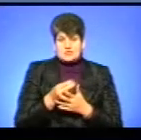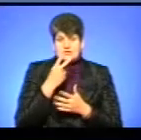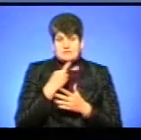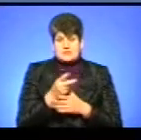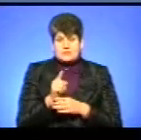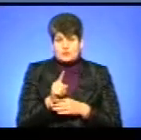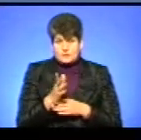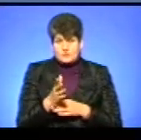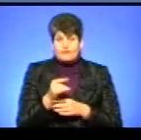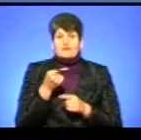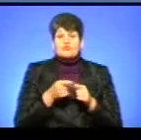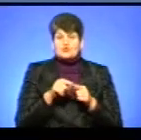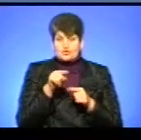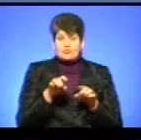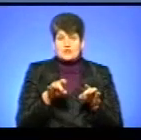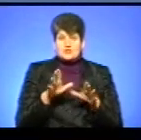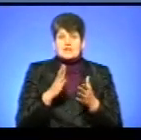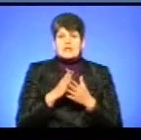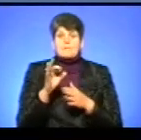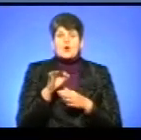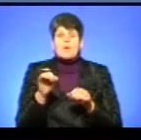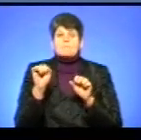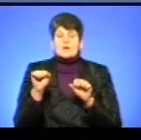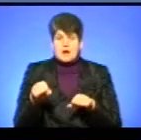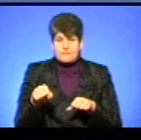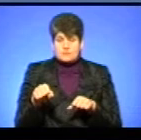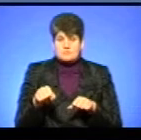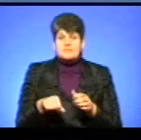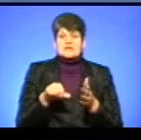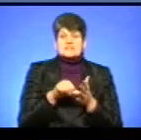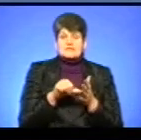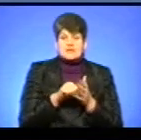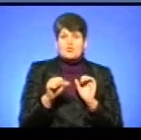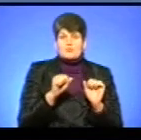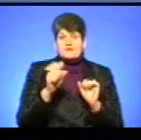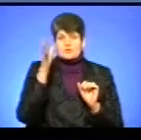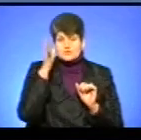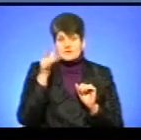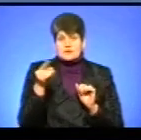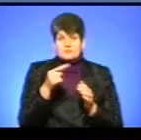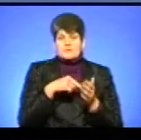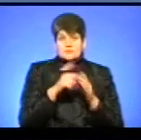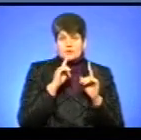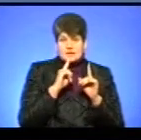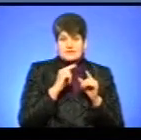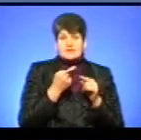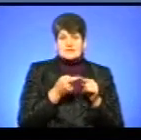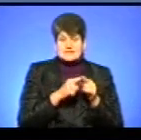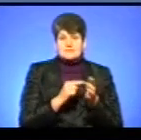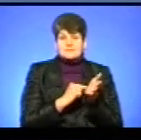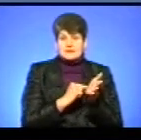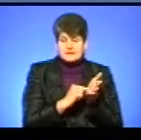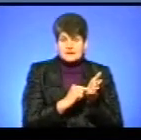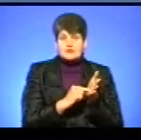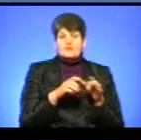нормативу. Тобто в цьому рішенні мова йде про право. До речі, представник управління освіти і науки Тернопільської міської ради в суді це зазначив, що в